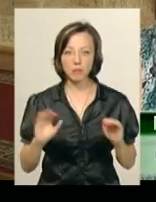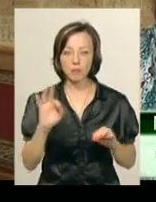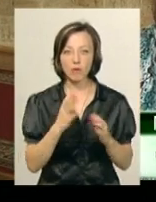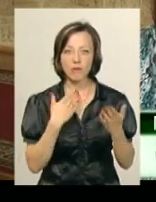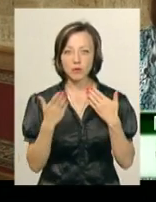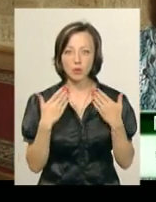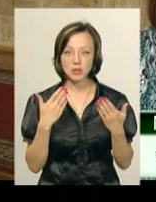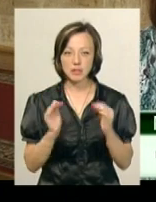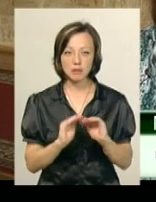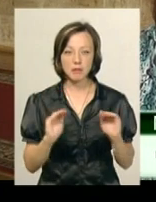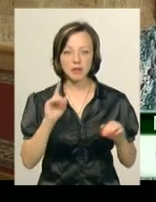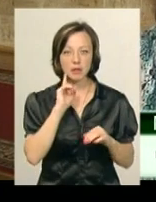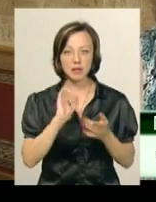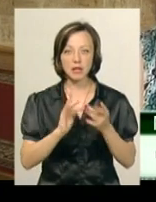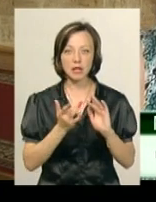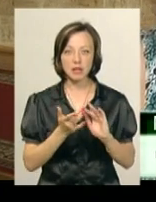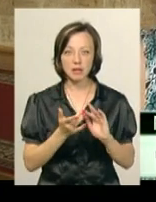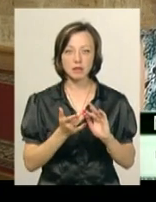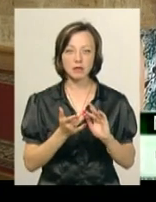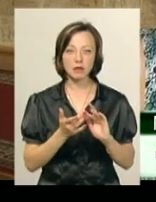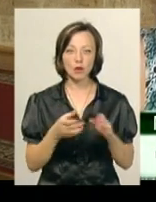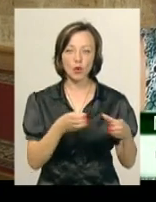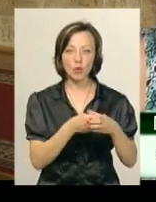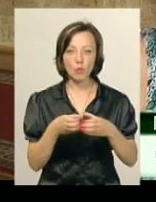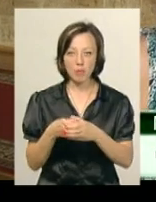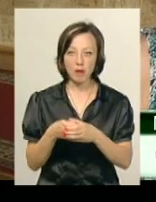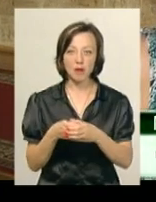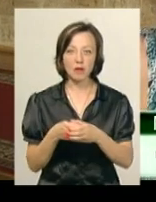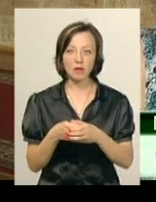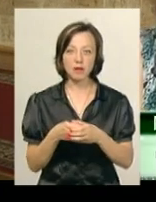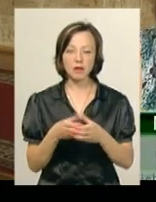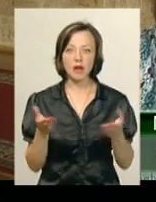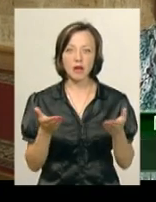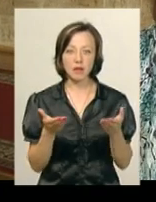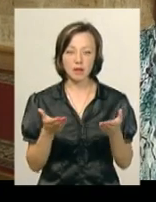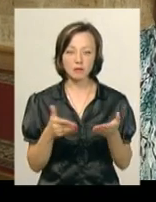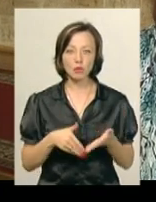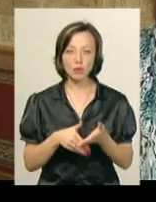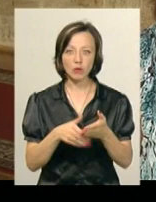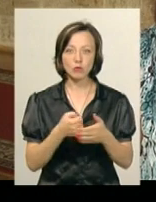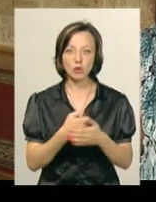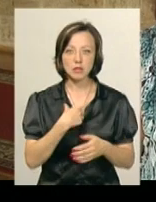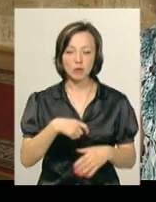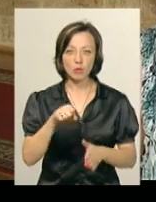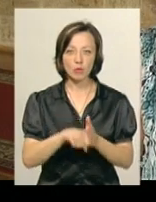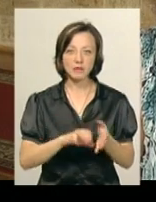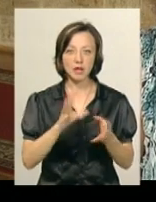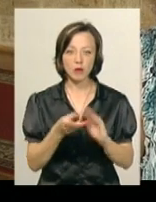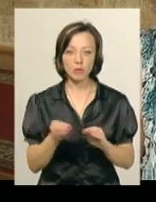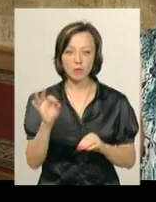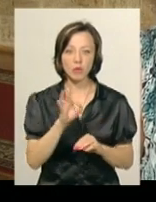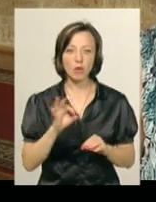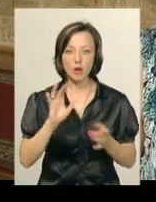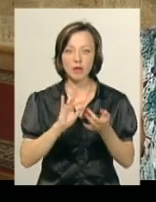відносини підлітків в інтернет-мережах, соціальних групах, в групах, які споникають до самогубства, взагалі про